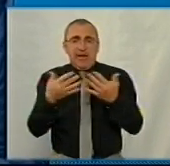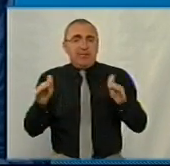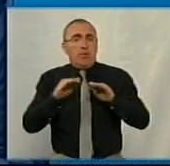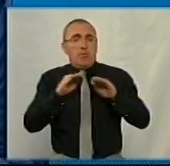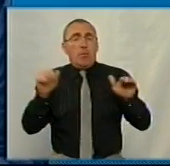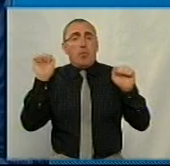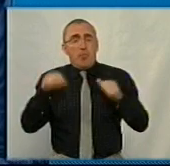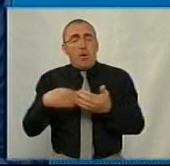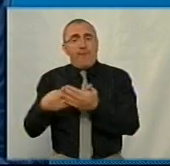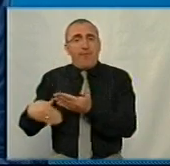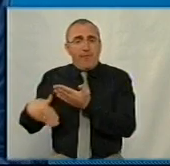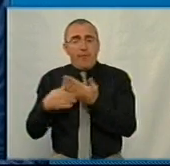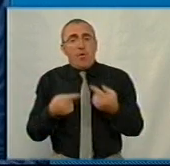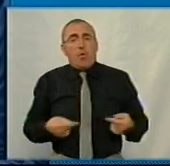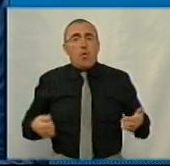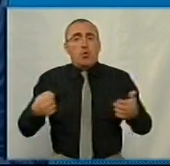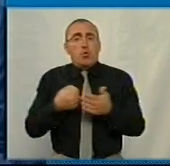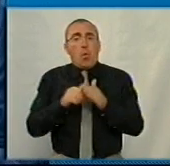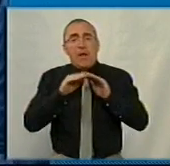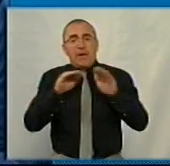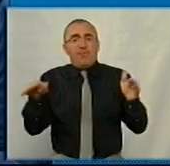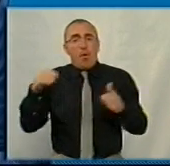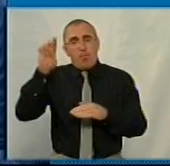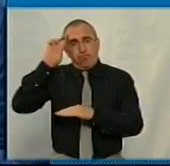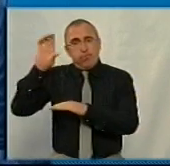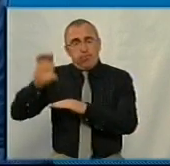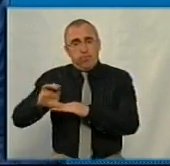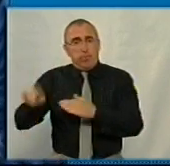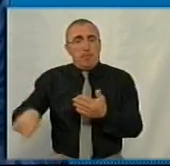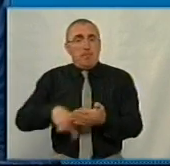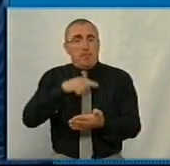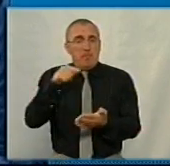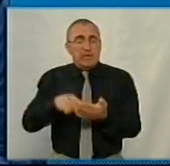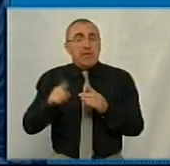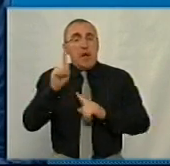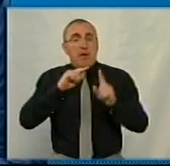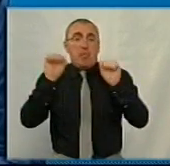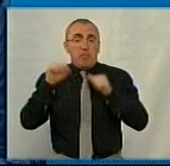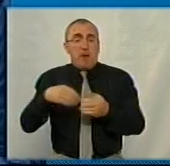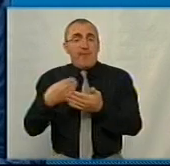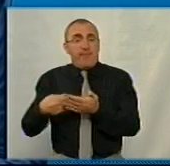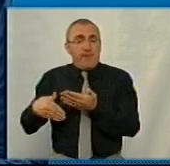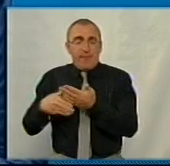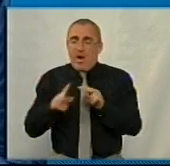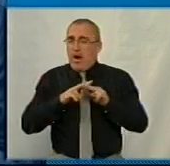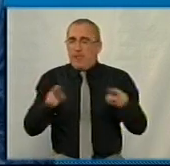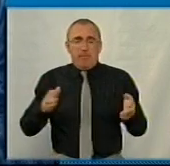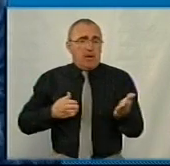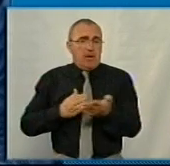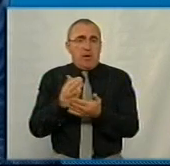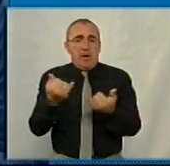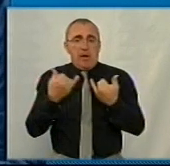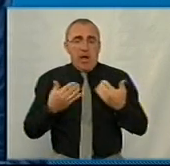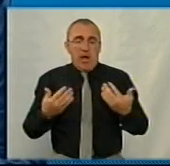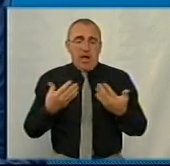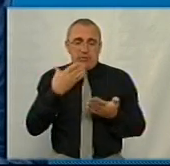могут фінансуватися відповідно до рівня бюджетів. Ну, тобто, міська рада може фінансувати такий самий напрямок для свого